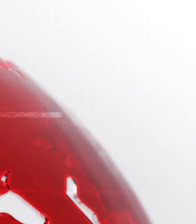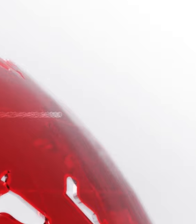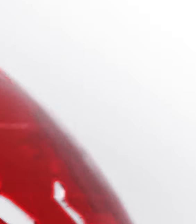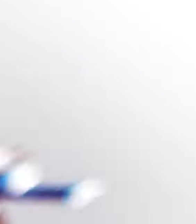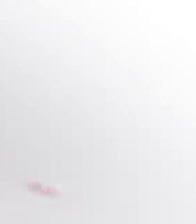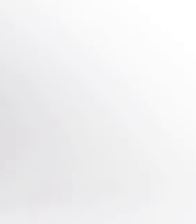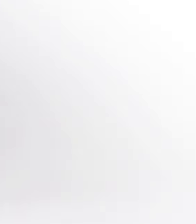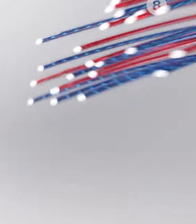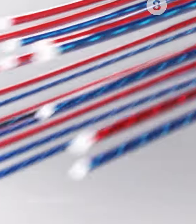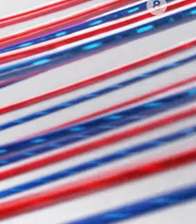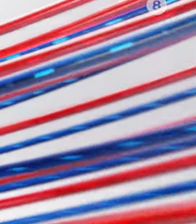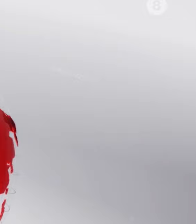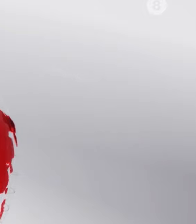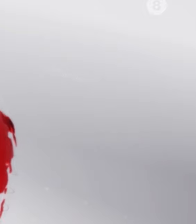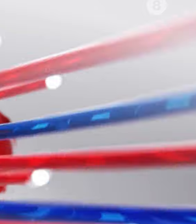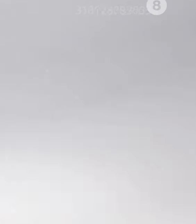Ευχαριστώ